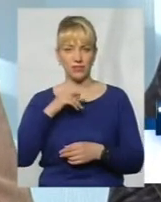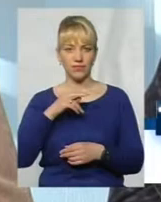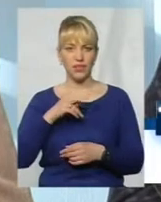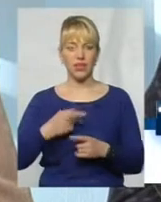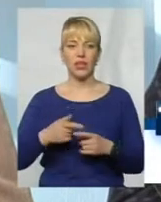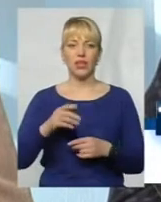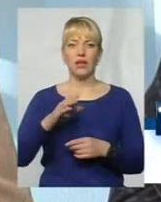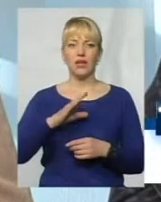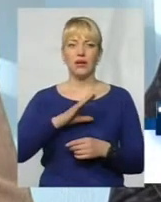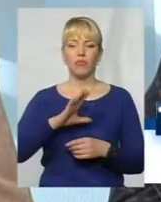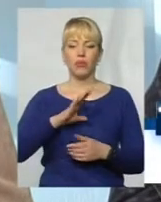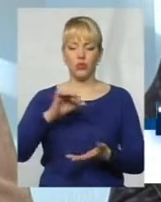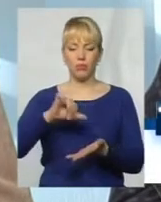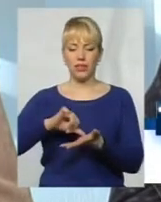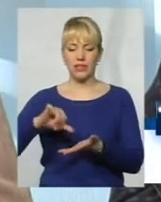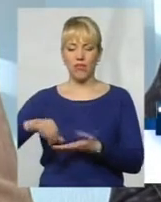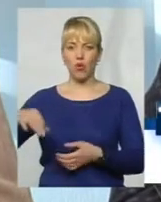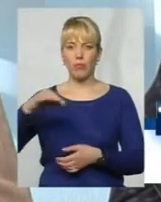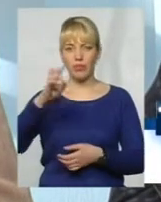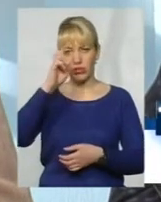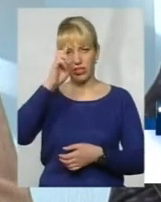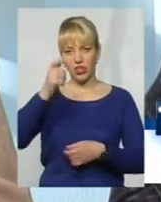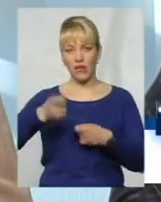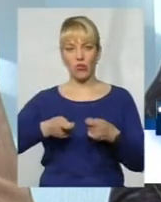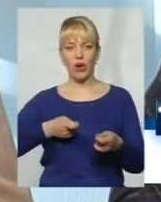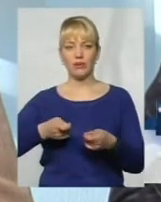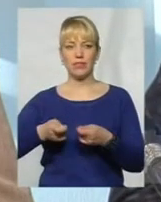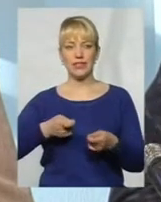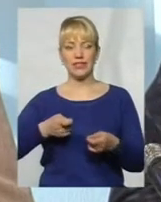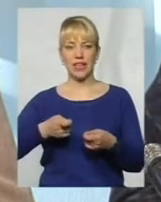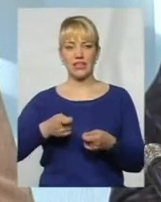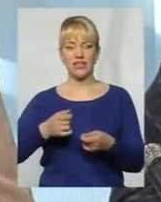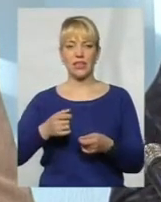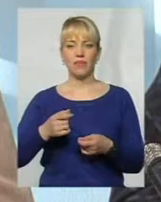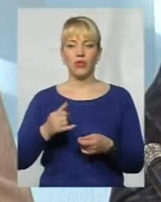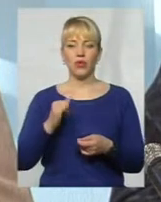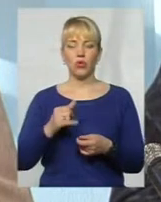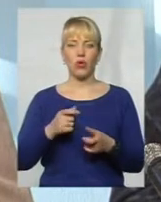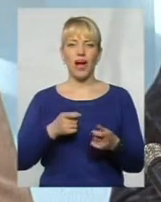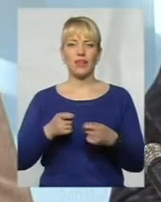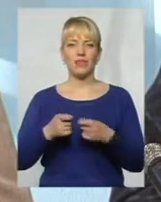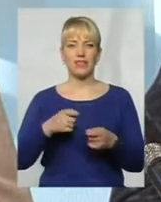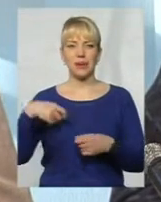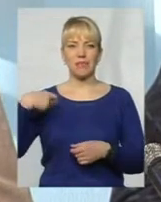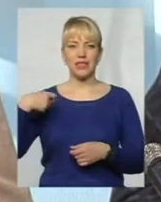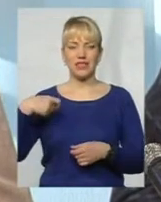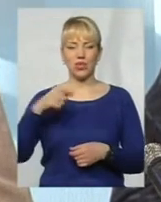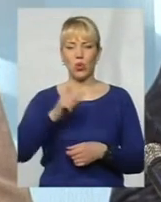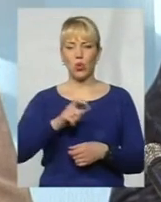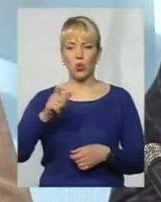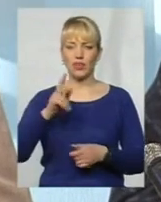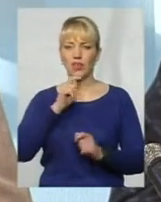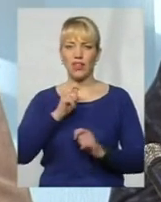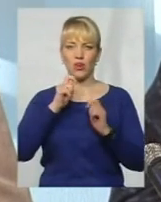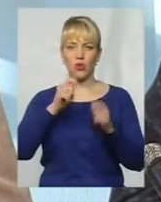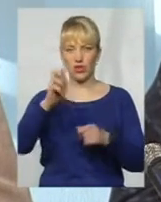були представлені обласною державною адміністрацією, в адміністрацію президента, президенти люди до нагородження